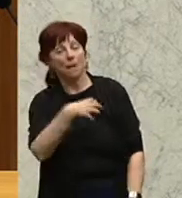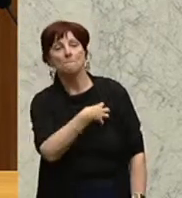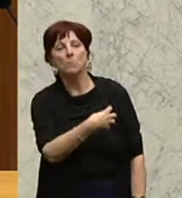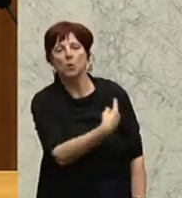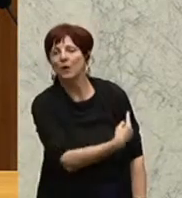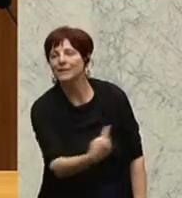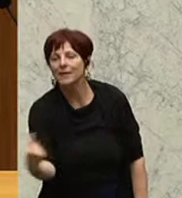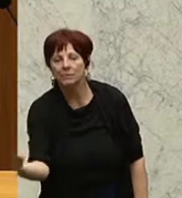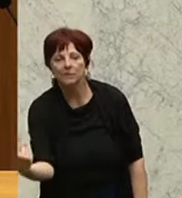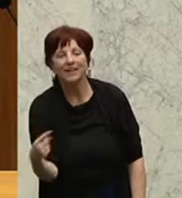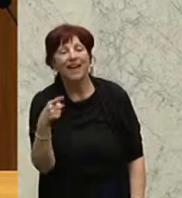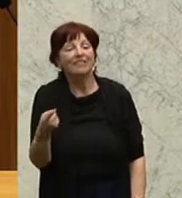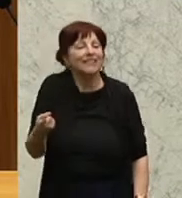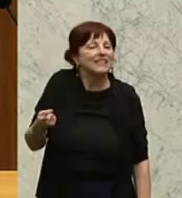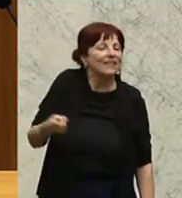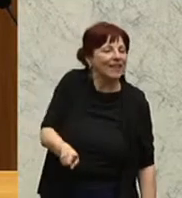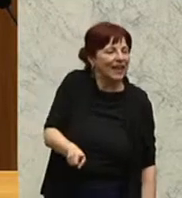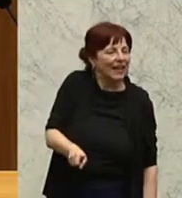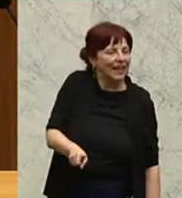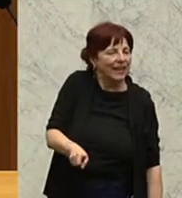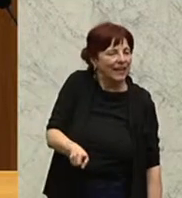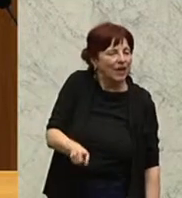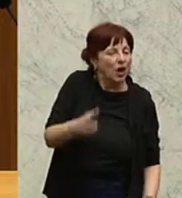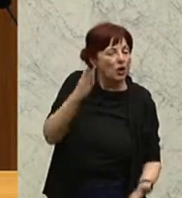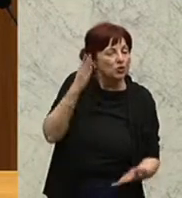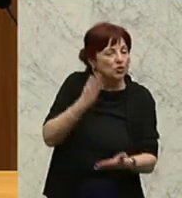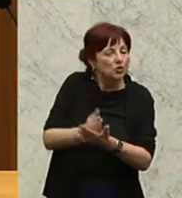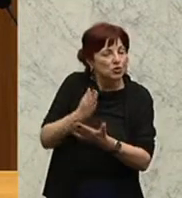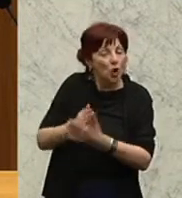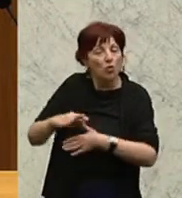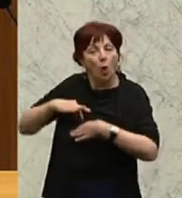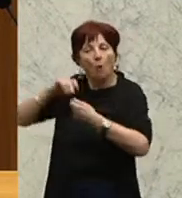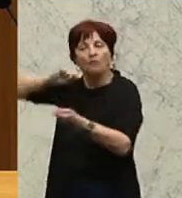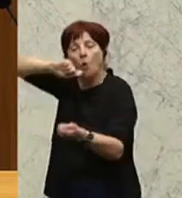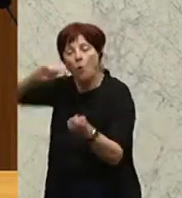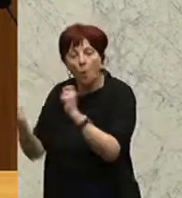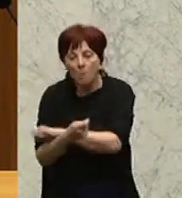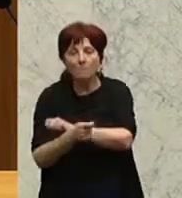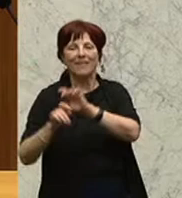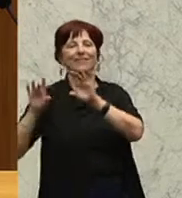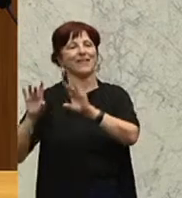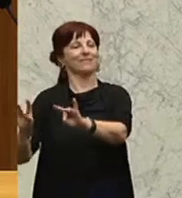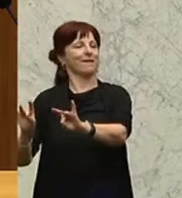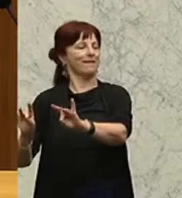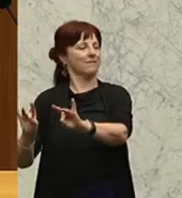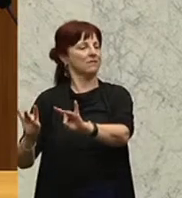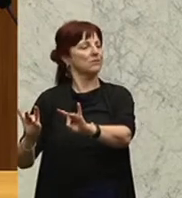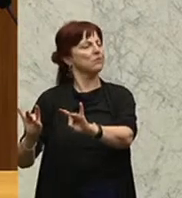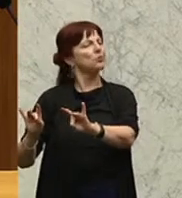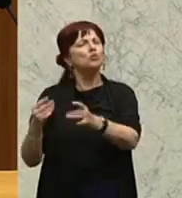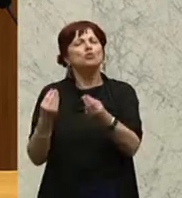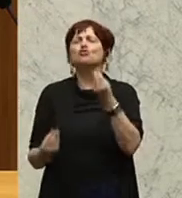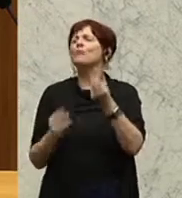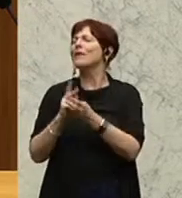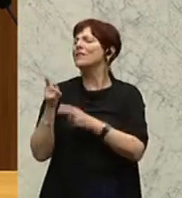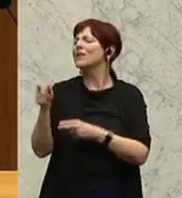dieser Sprache, mit diesen Tricks macht man aus den Opfern Täter sprachlich. Man tut so, als